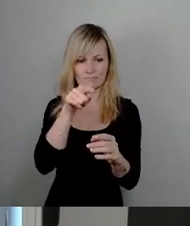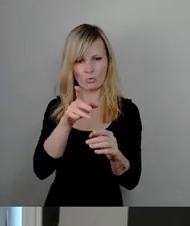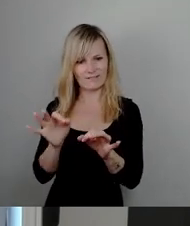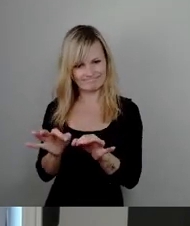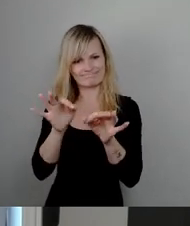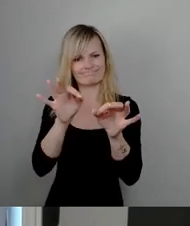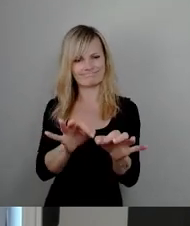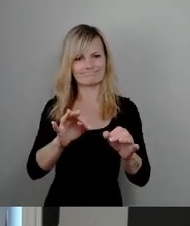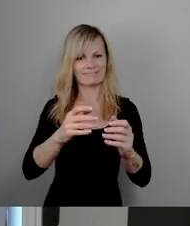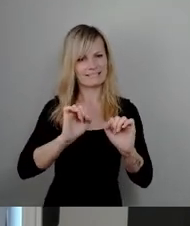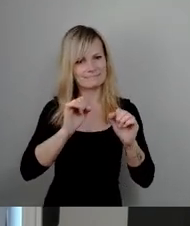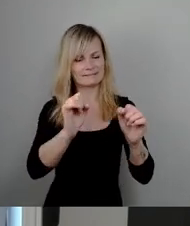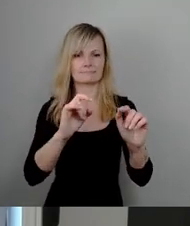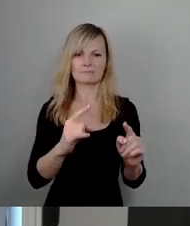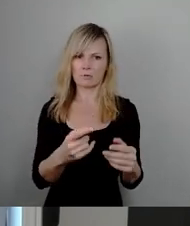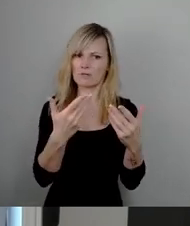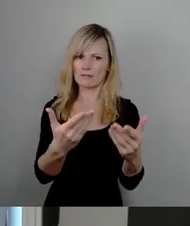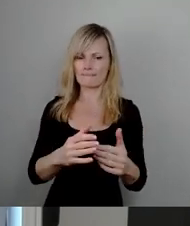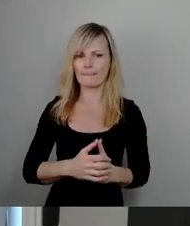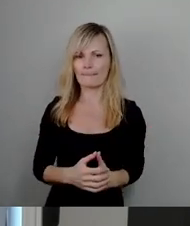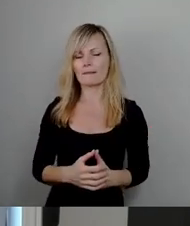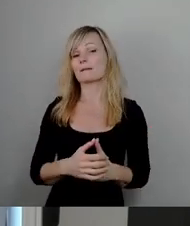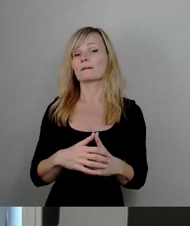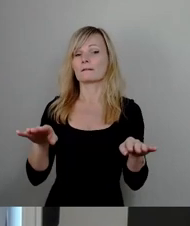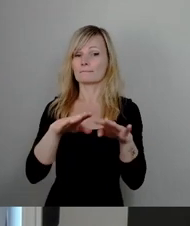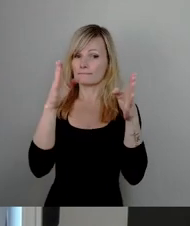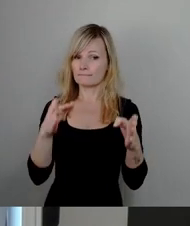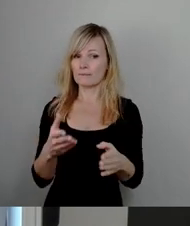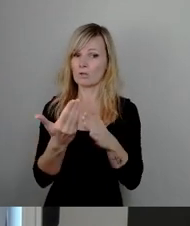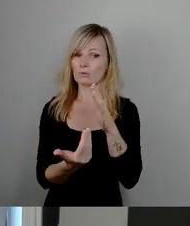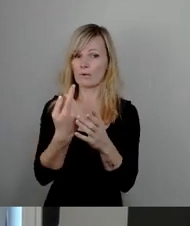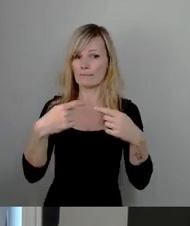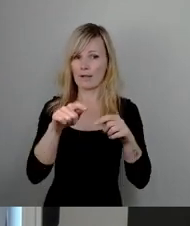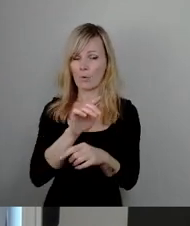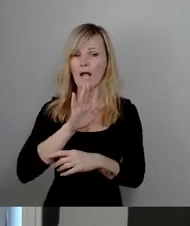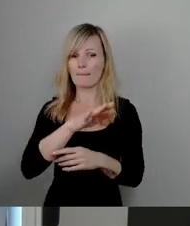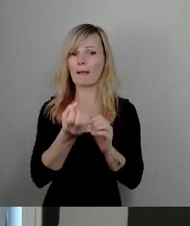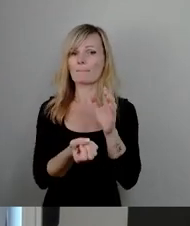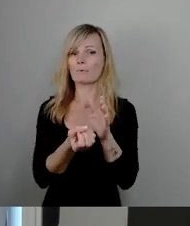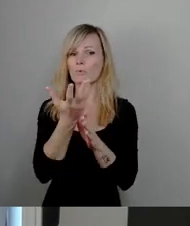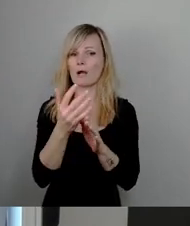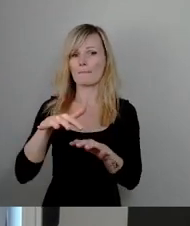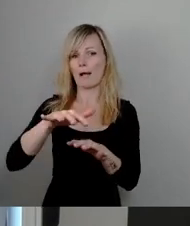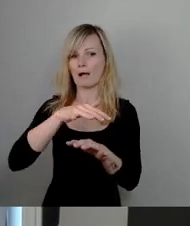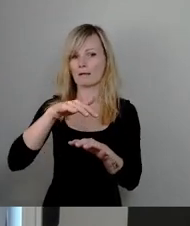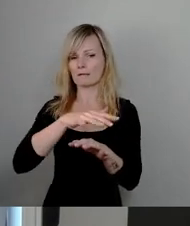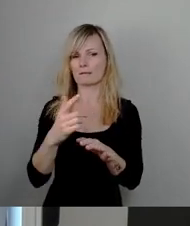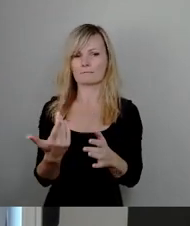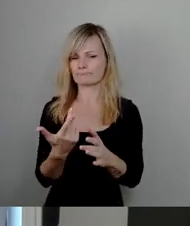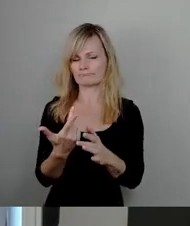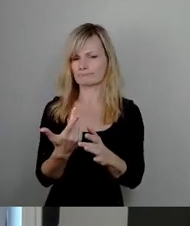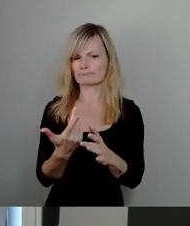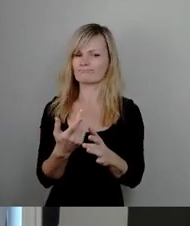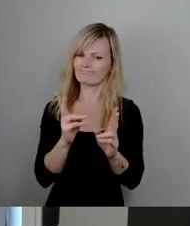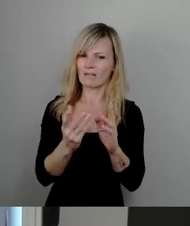am Blüherpark wird aber auch nicht irgendein Neubau, sondern wir wollen mit diesem Neubau neue Standards setzen, was den Schulbau in